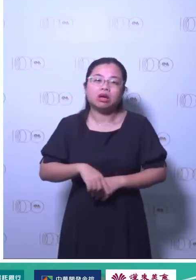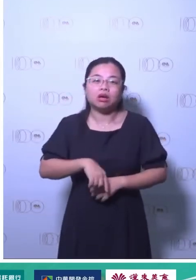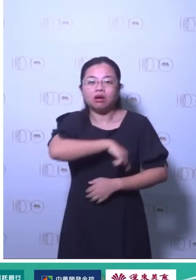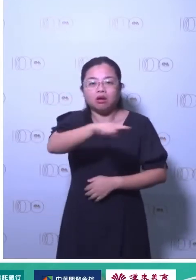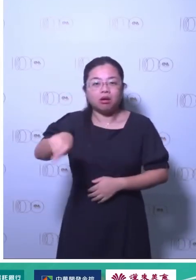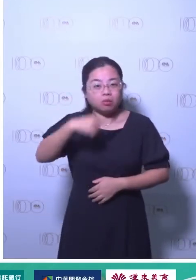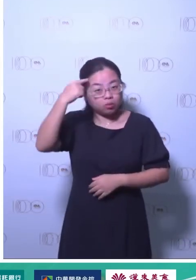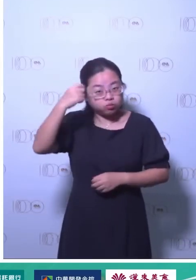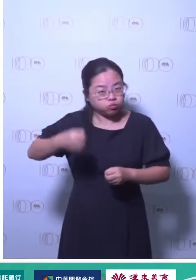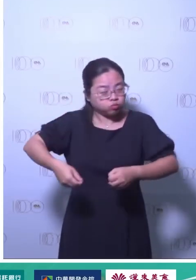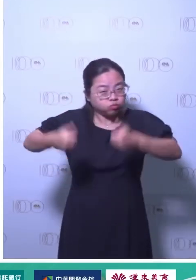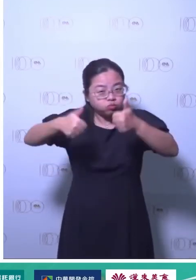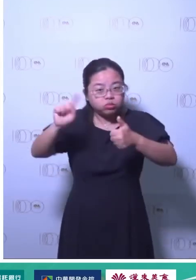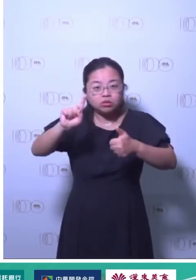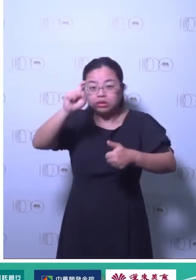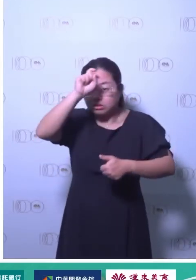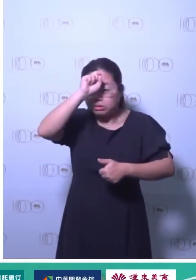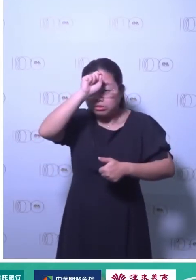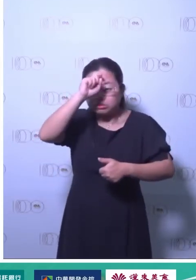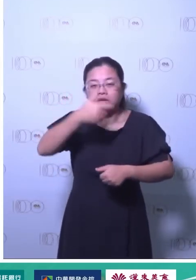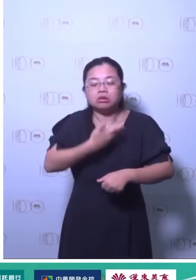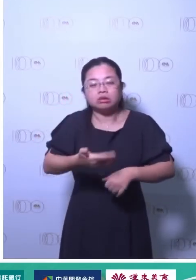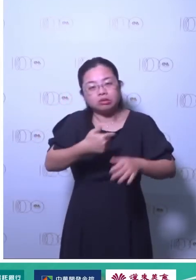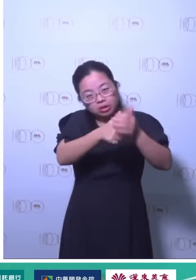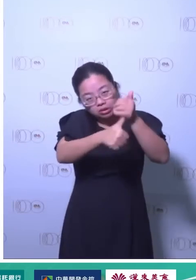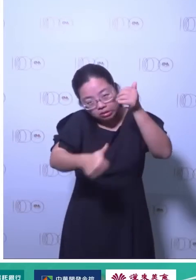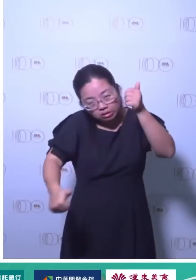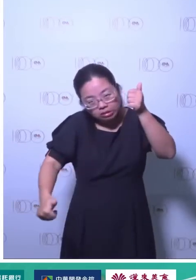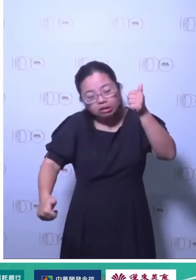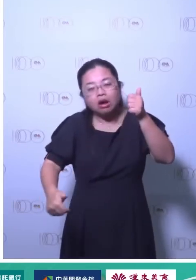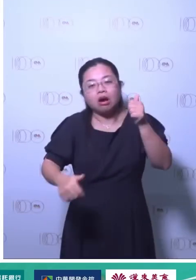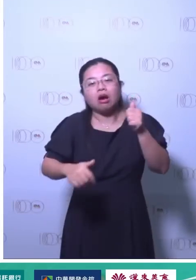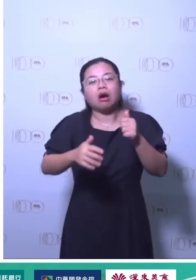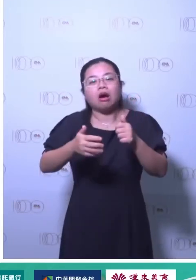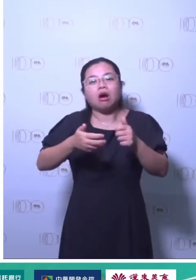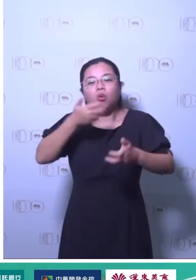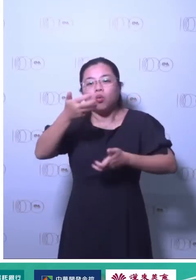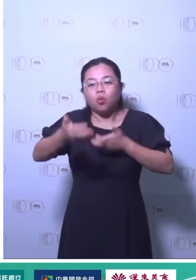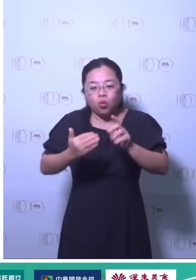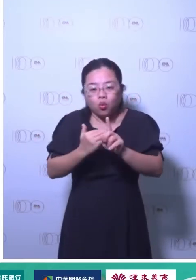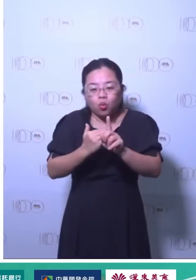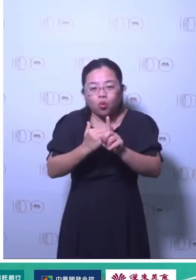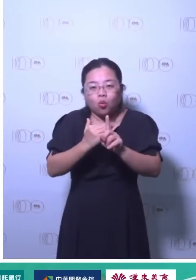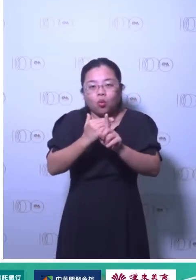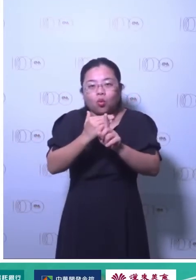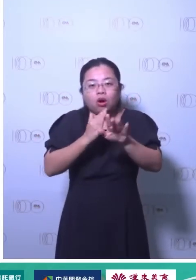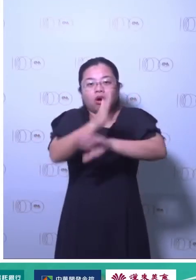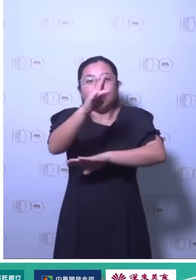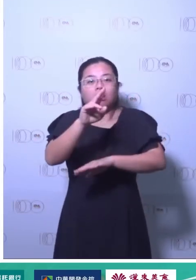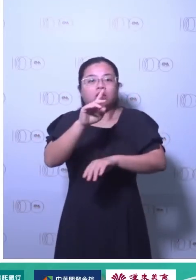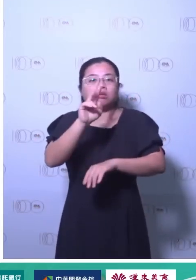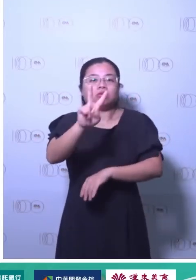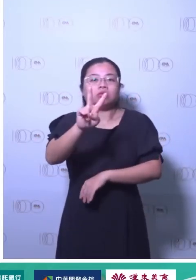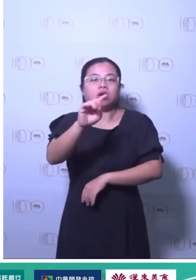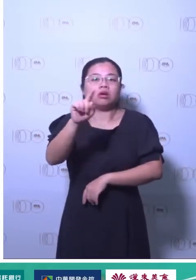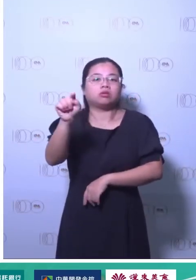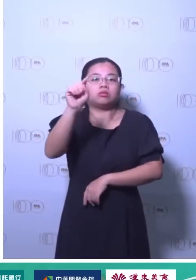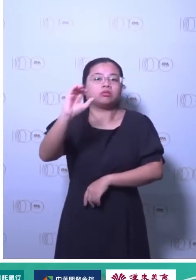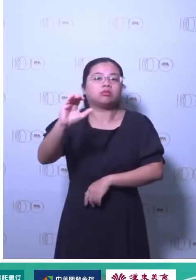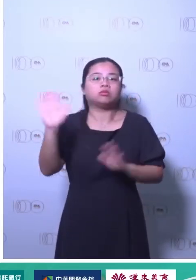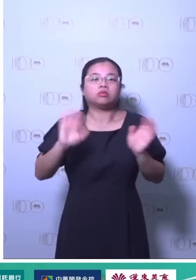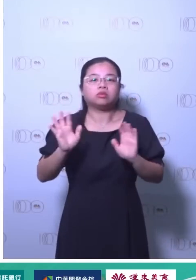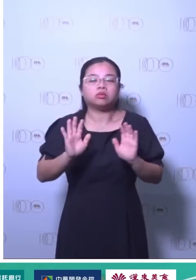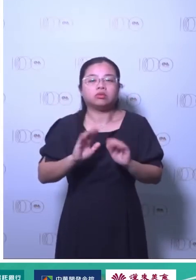了我们的下一代我们要留一个不要那么热的地球给他们那不要那么热是不要多热他就讲